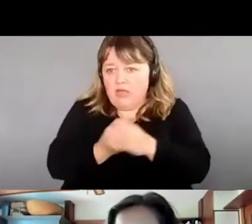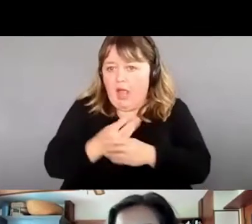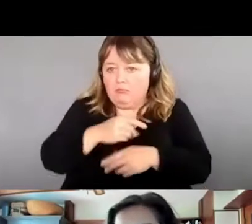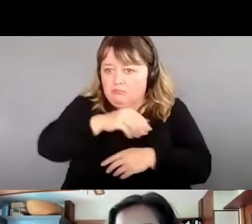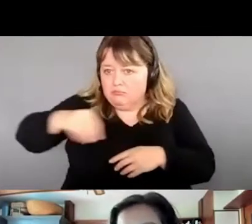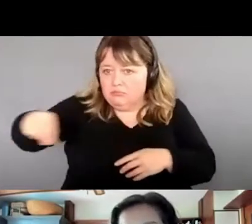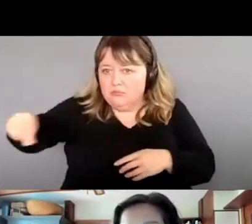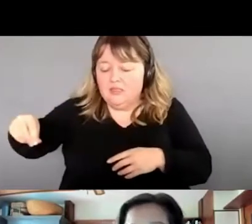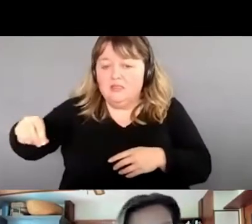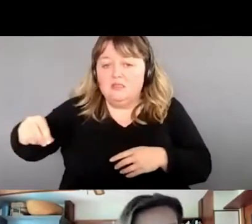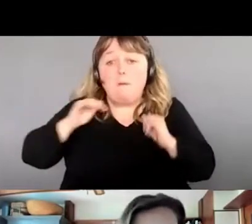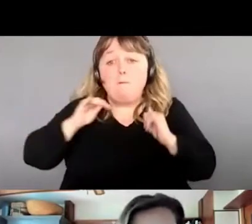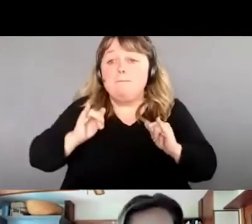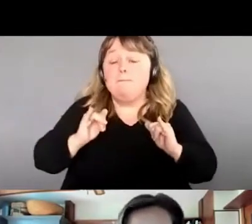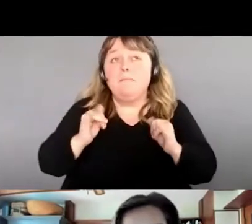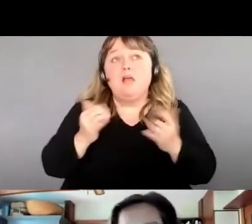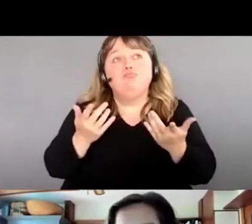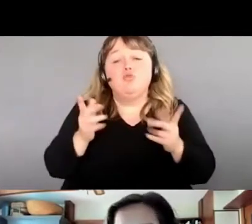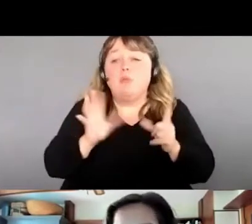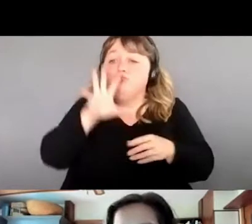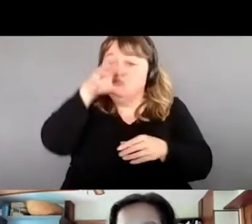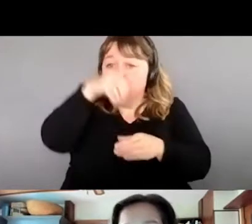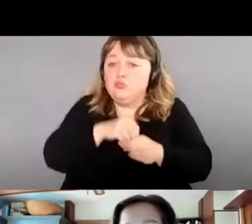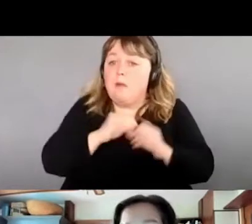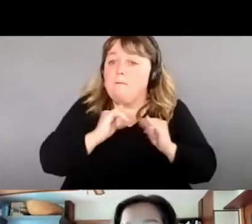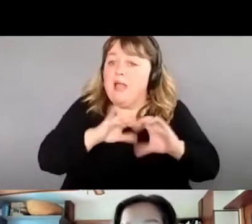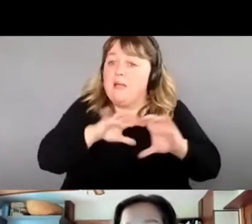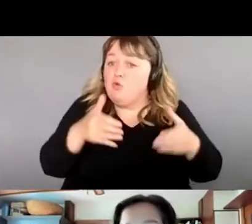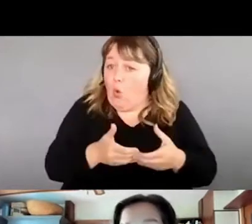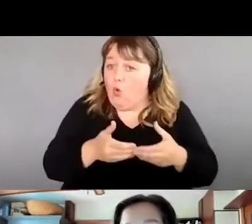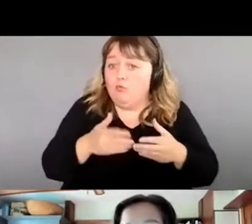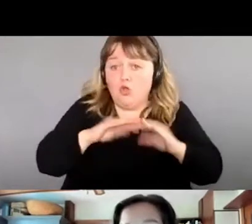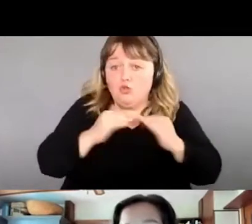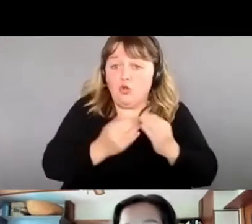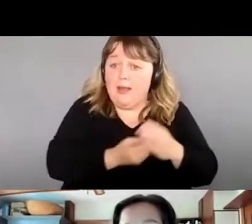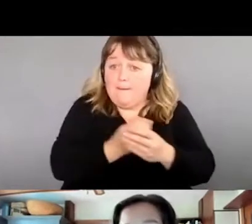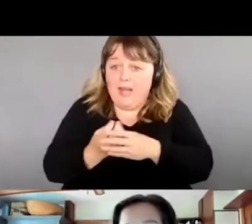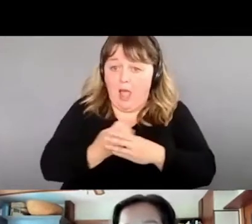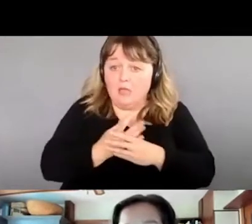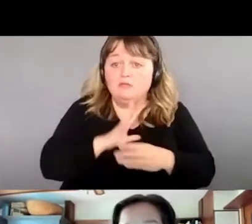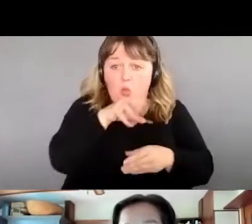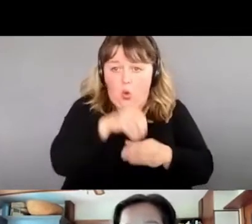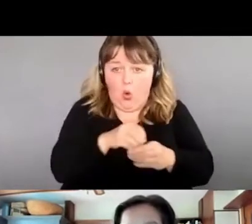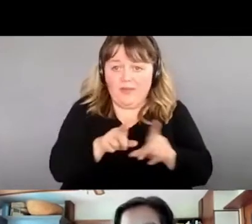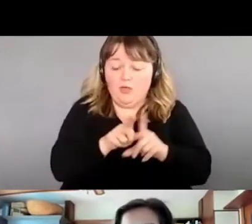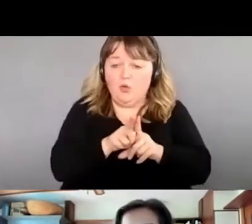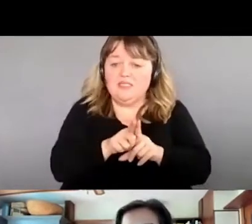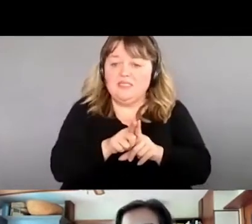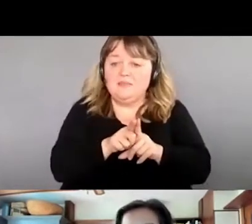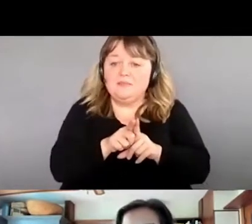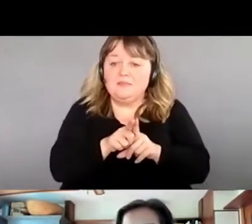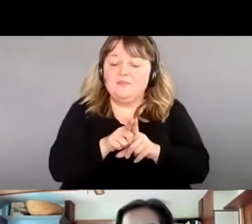famille que la plupart de ces plantes-là. C'est dans la famille de la,